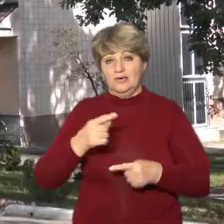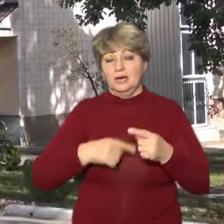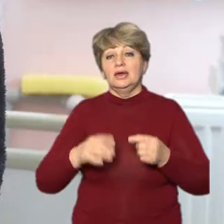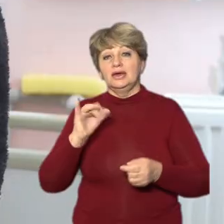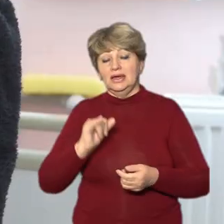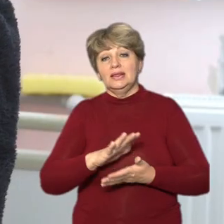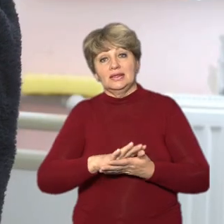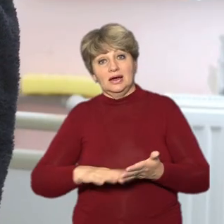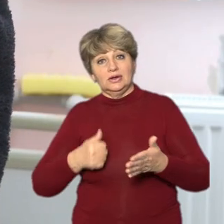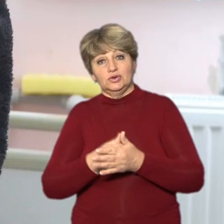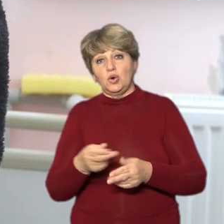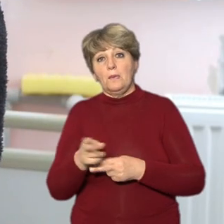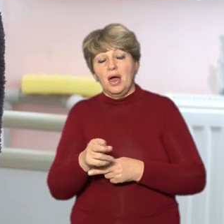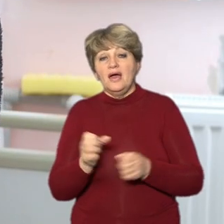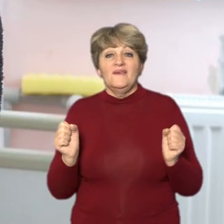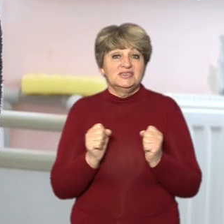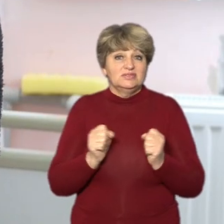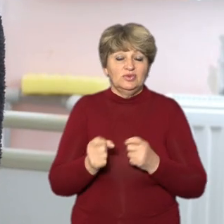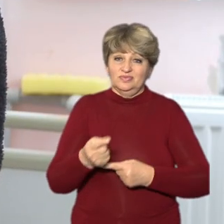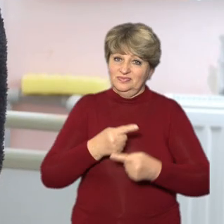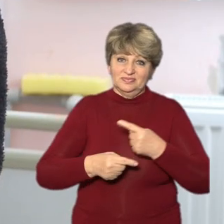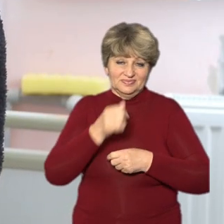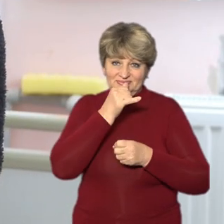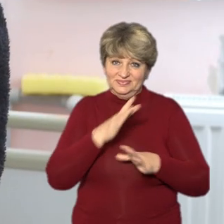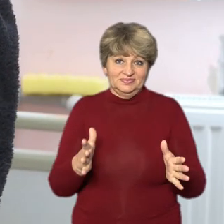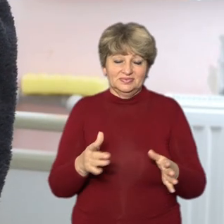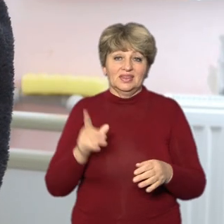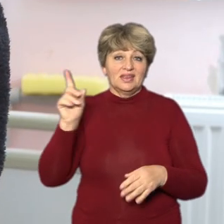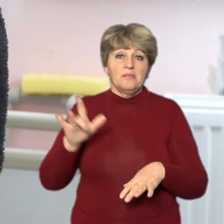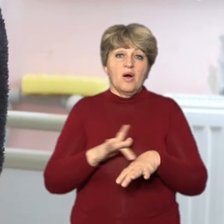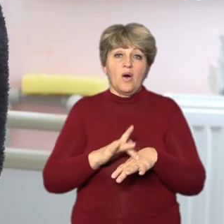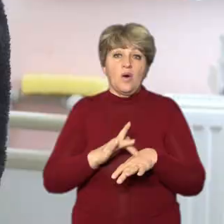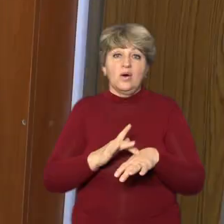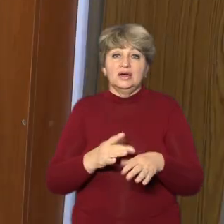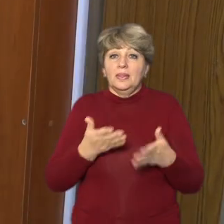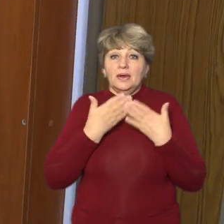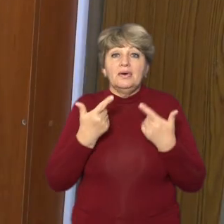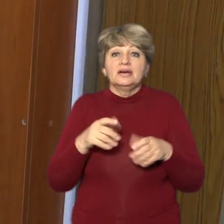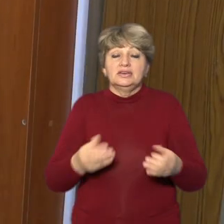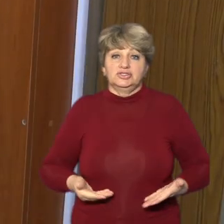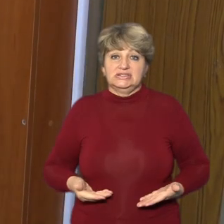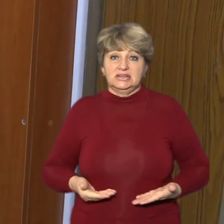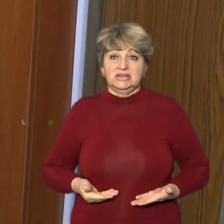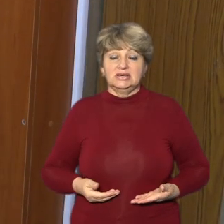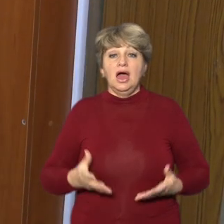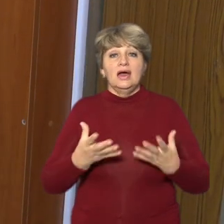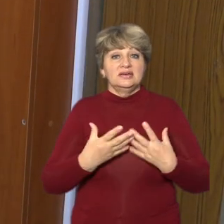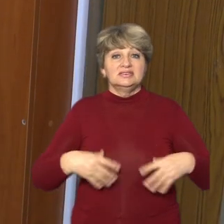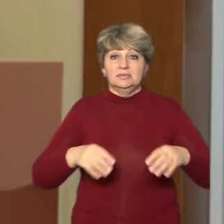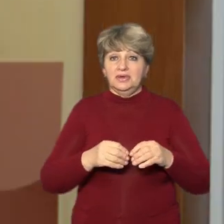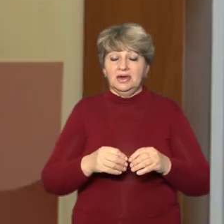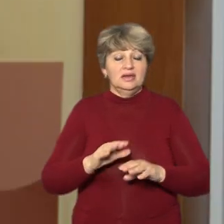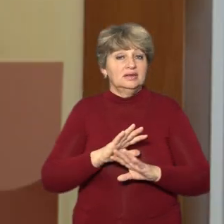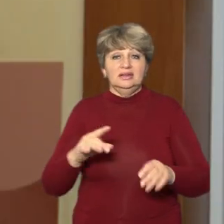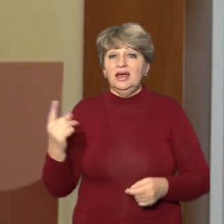Маріуполі. В зиму туди ніяк не повернутися, це голі стіни. Там негде жити. Родина Саулків не єдина серед